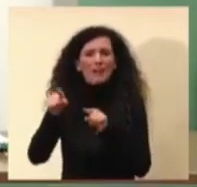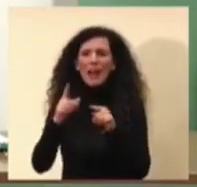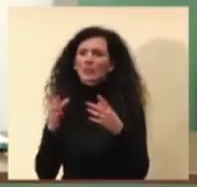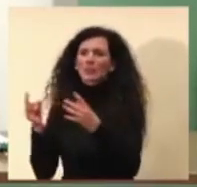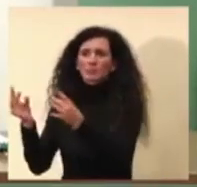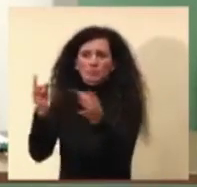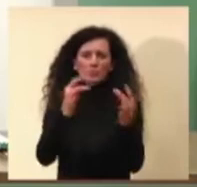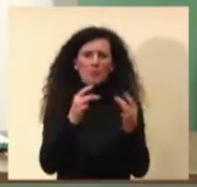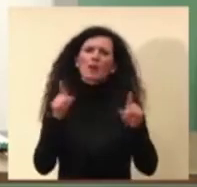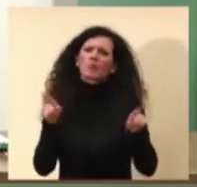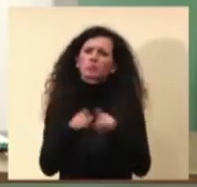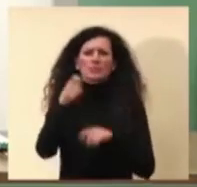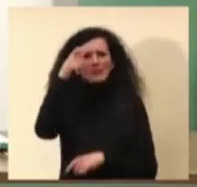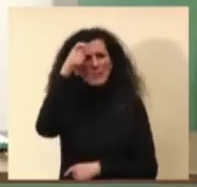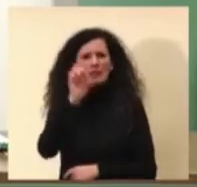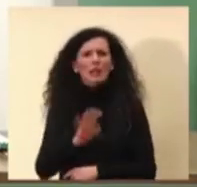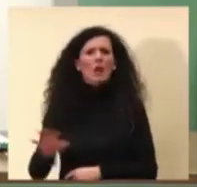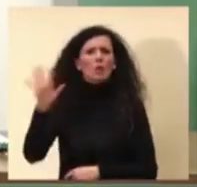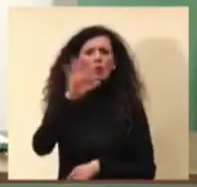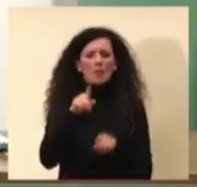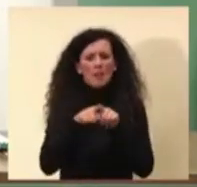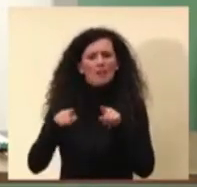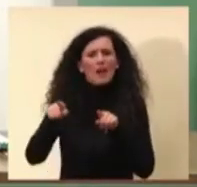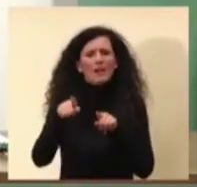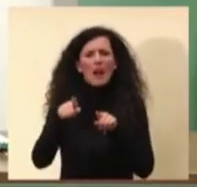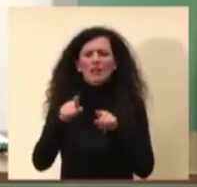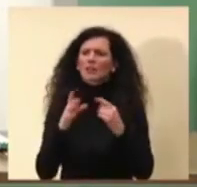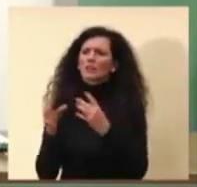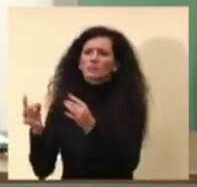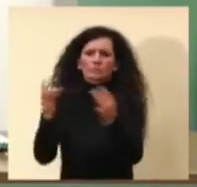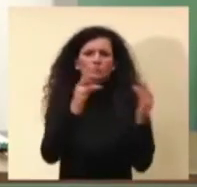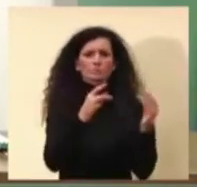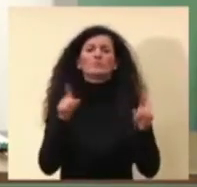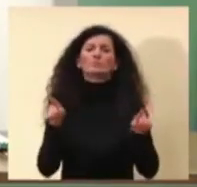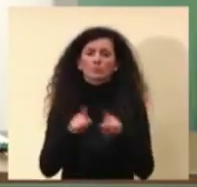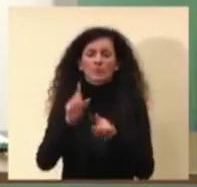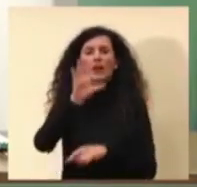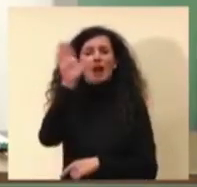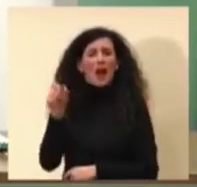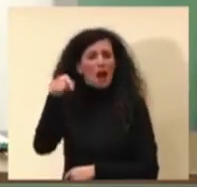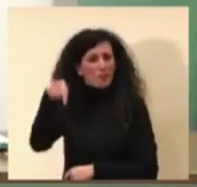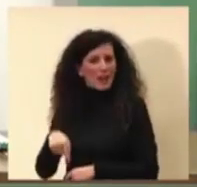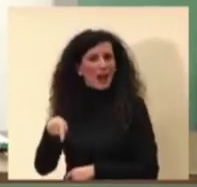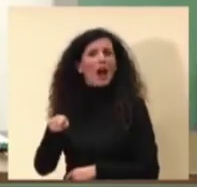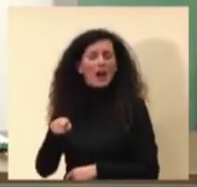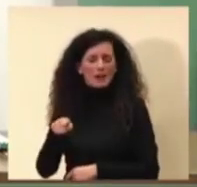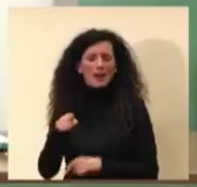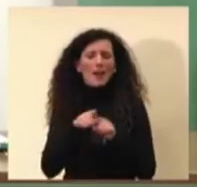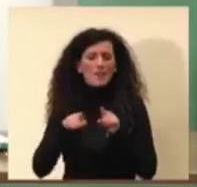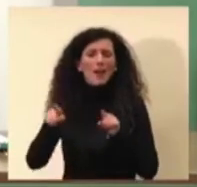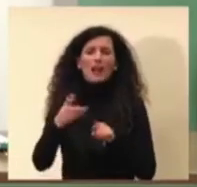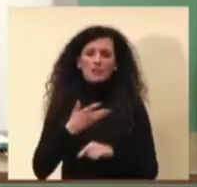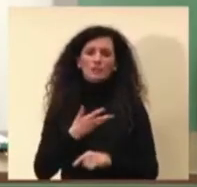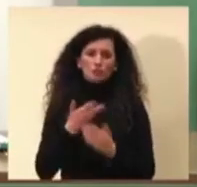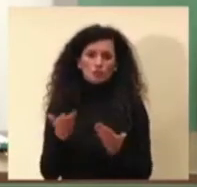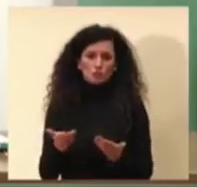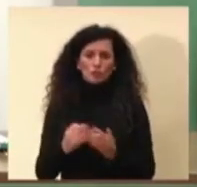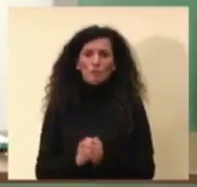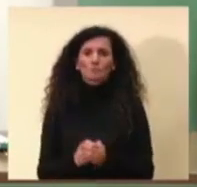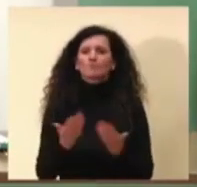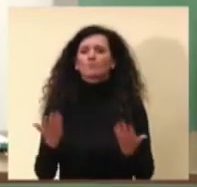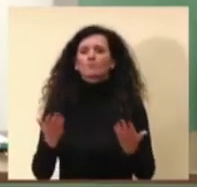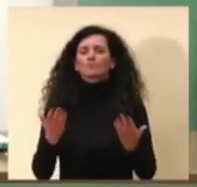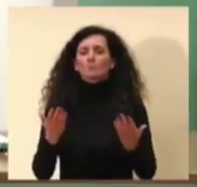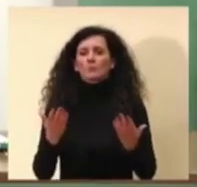la circolazione anche della variante sudafricana è presente e quindi sostanzialmente questo quadro